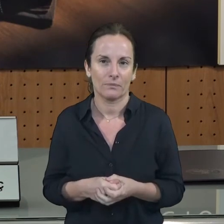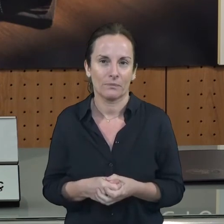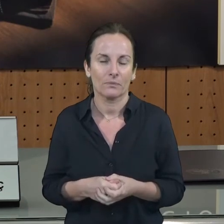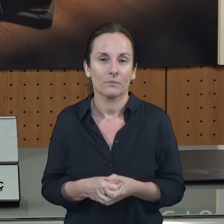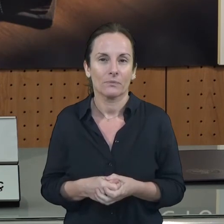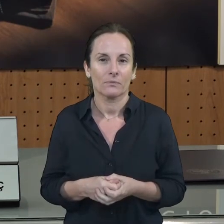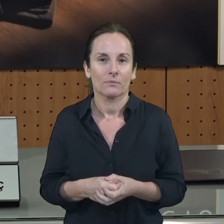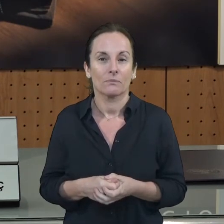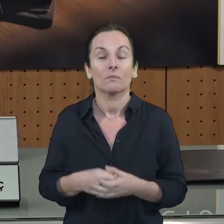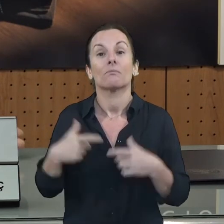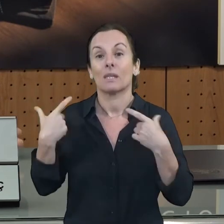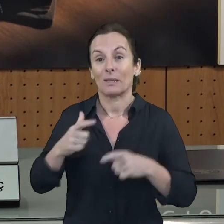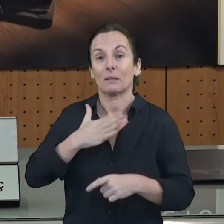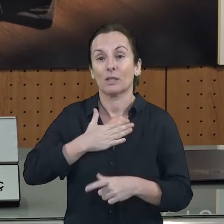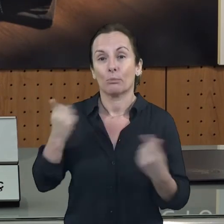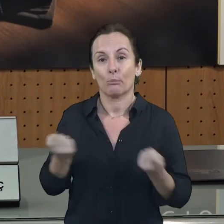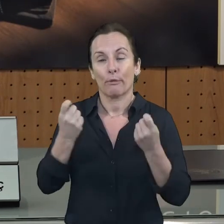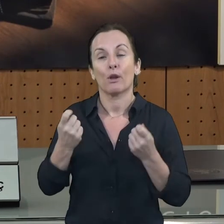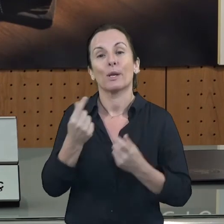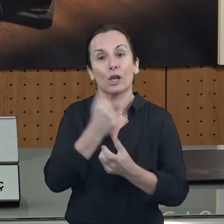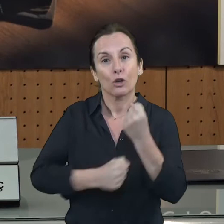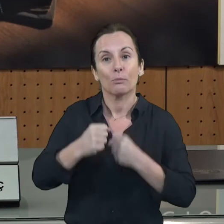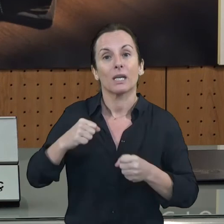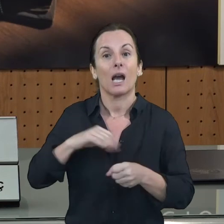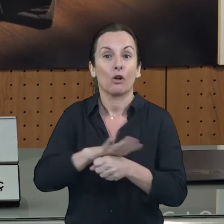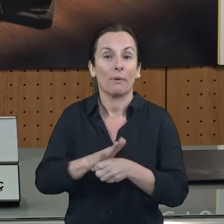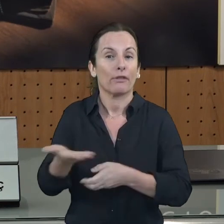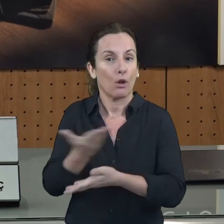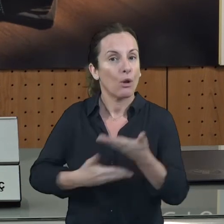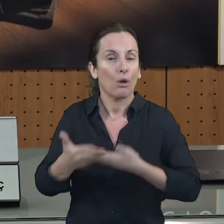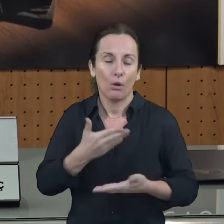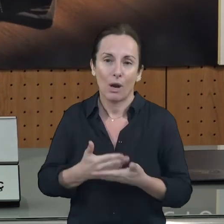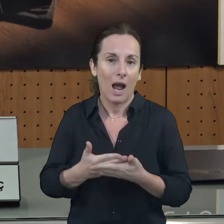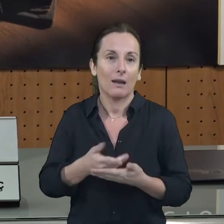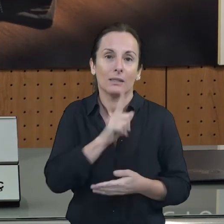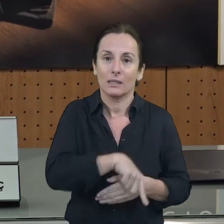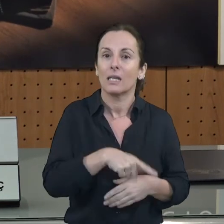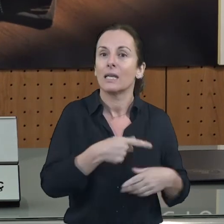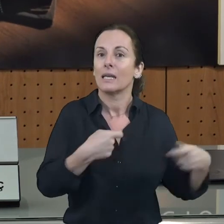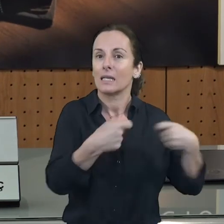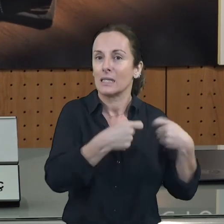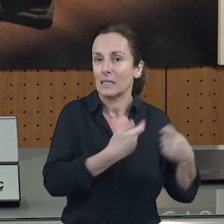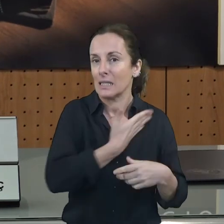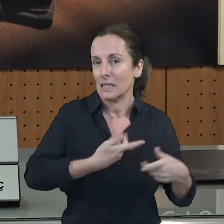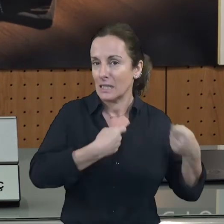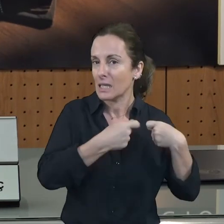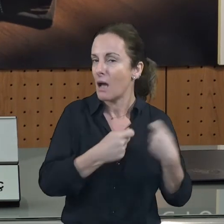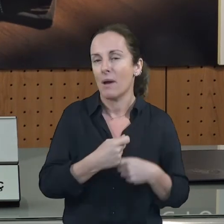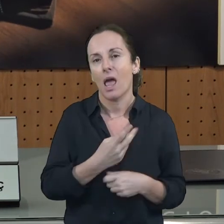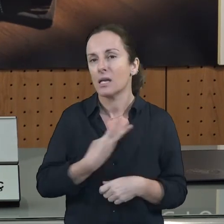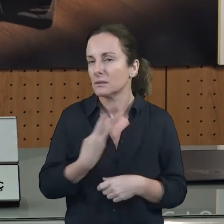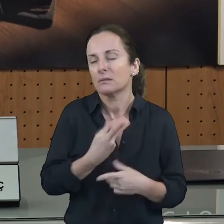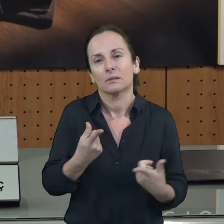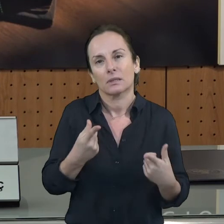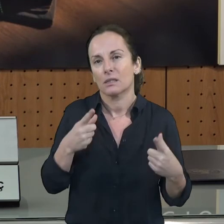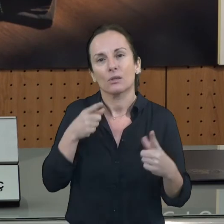Econòmica i Cooperació Local i també des de la cambra, perquè tenim un objectiu comú que és reactivar Mallorca quan avanç possible i quan avanç millor, també